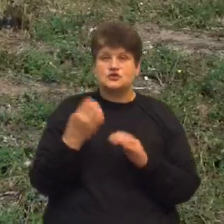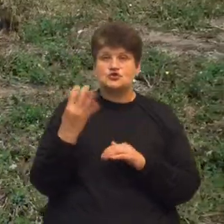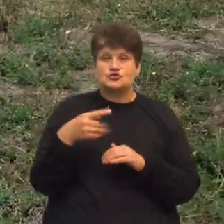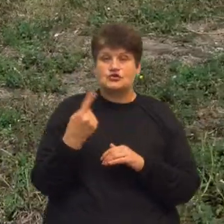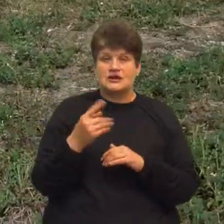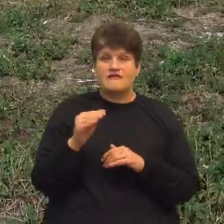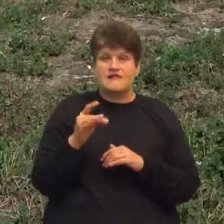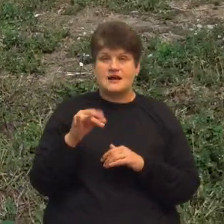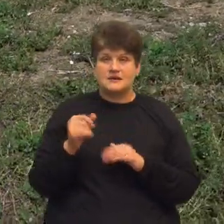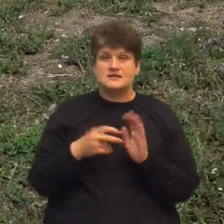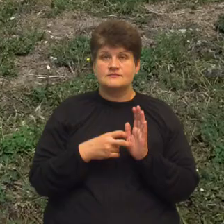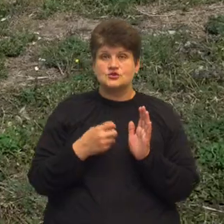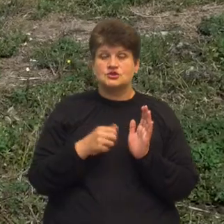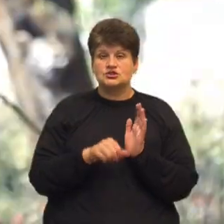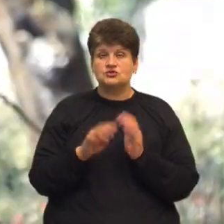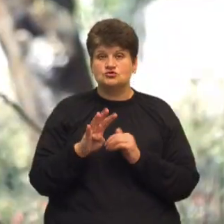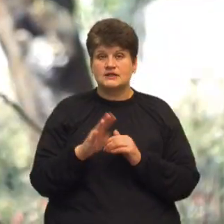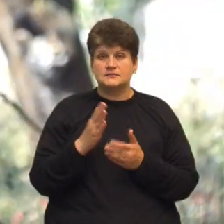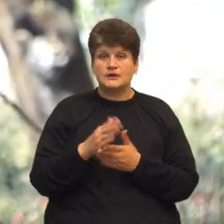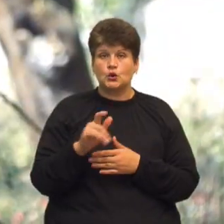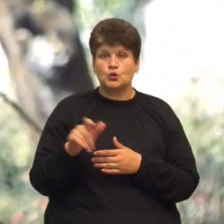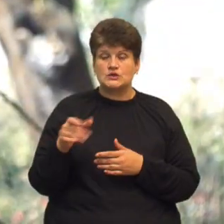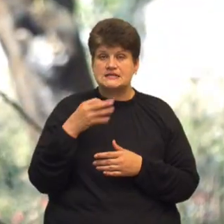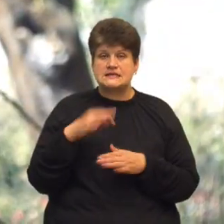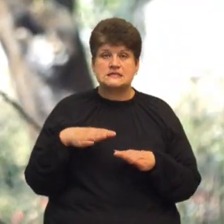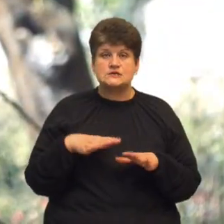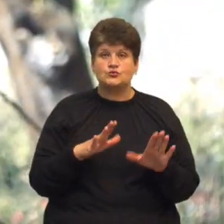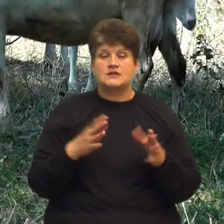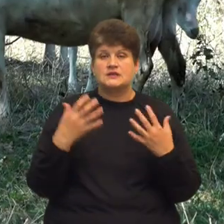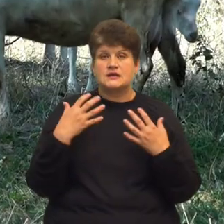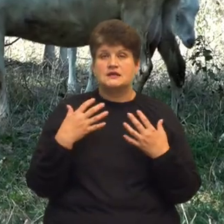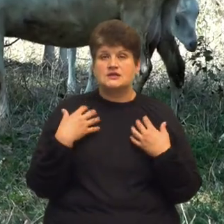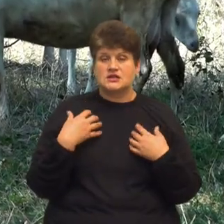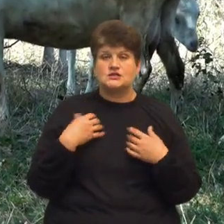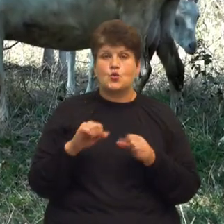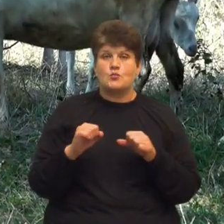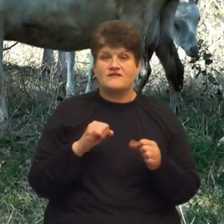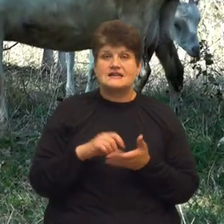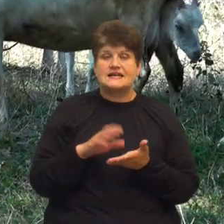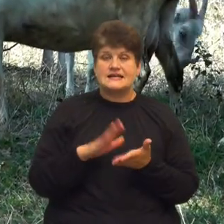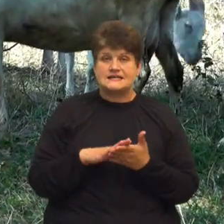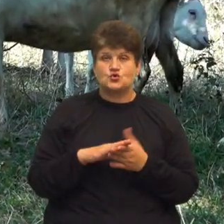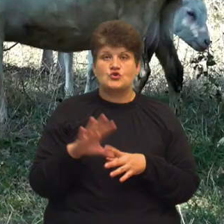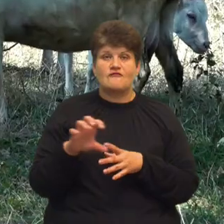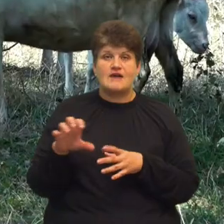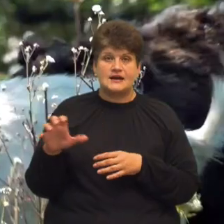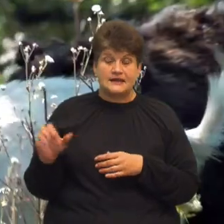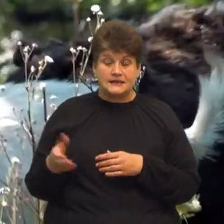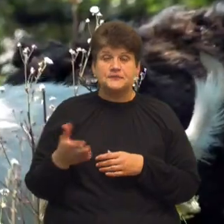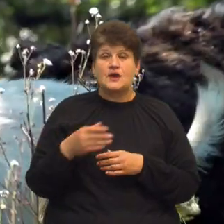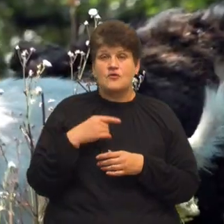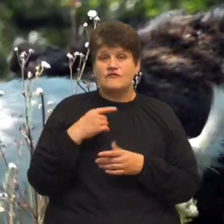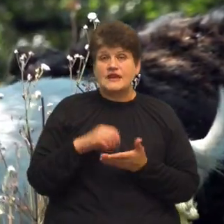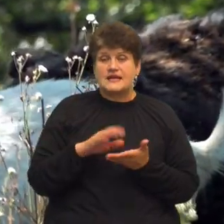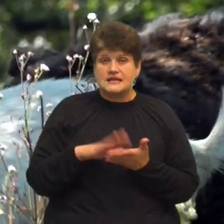674 тримають люди. Про це повідомила заступниця начальника управління реєстру тварин Тетяна Ярова. Загалом в Україні в реєстрі